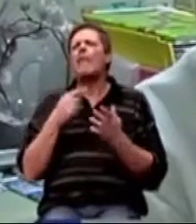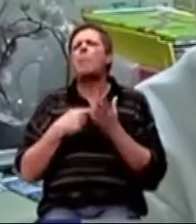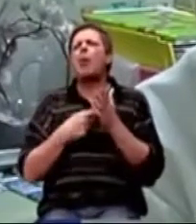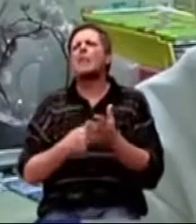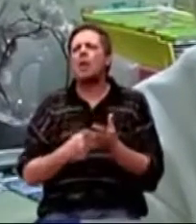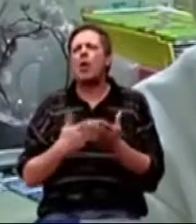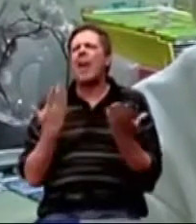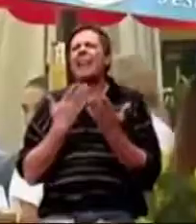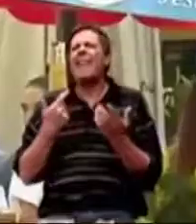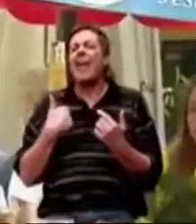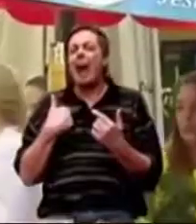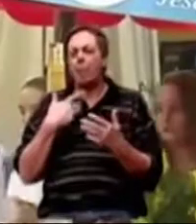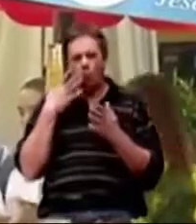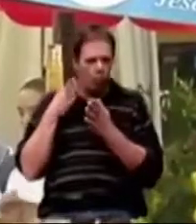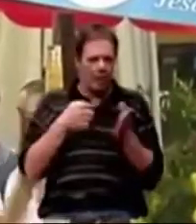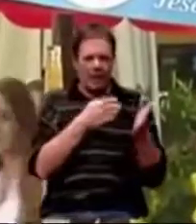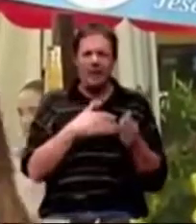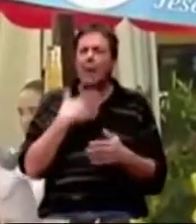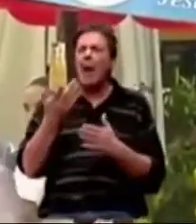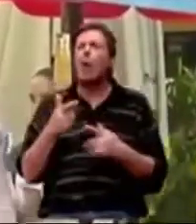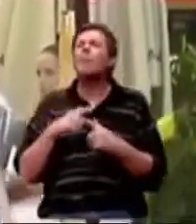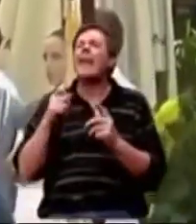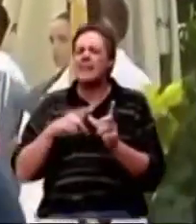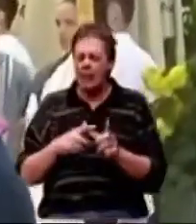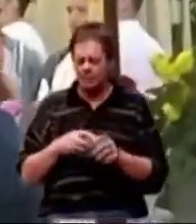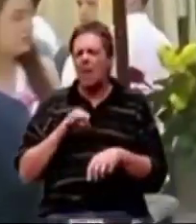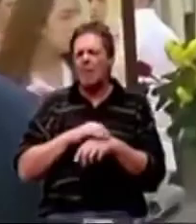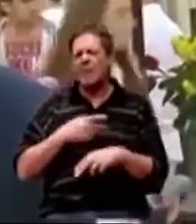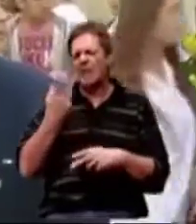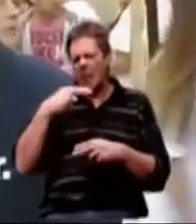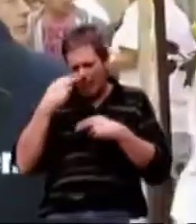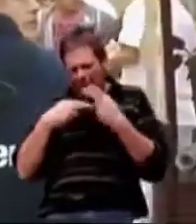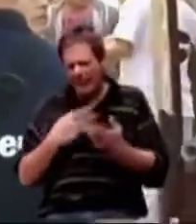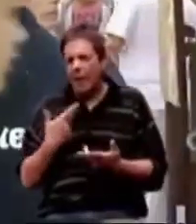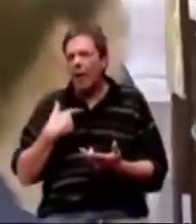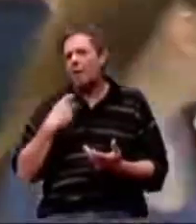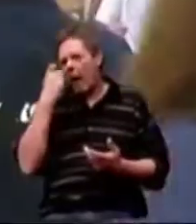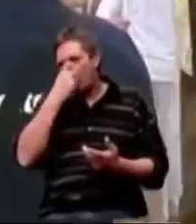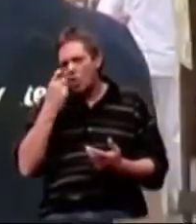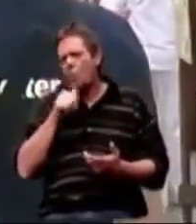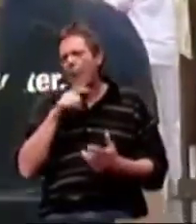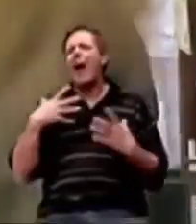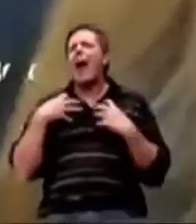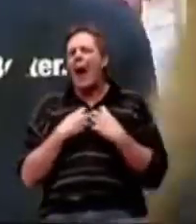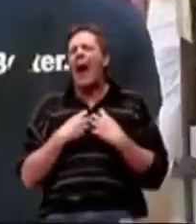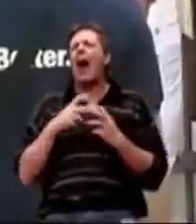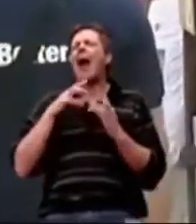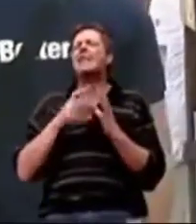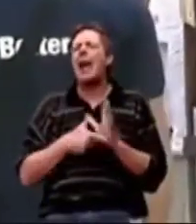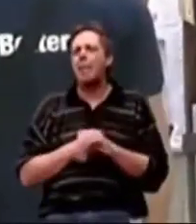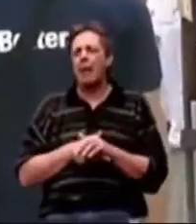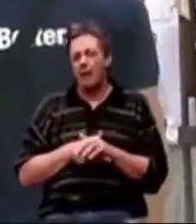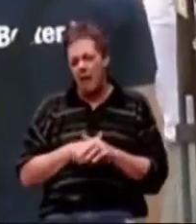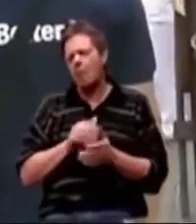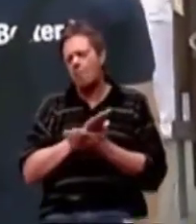stranu da se okrenem. Nakon testiranja pacijent se šalje na određene preglede kojima sa sumnjana Alzheimera pokazuje ispravnom i kreće